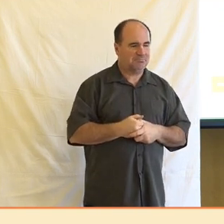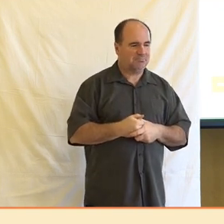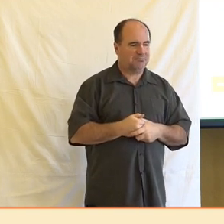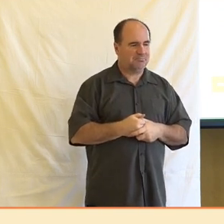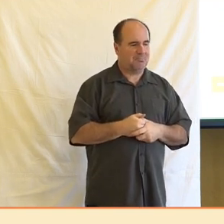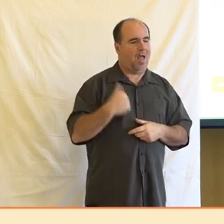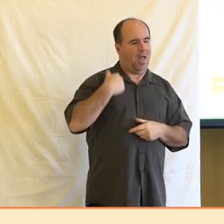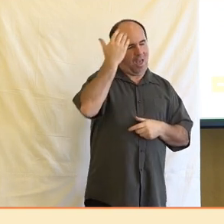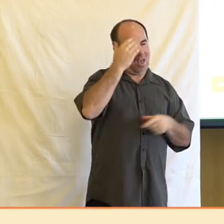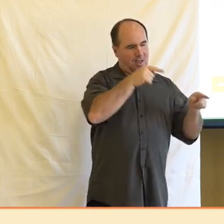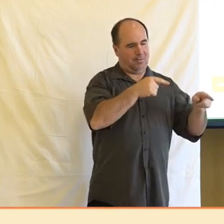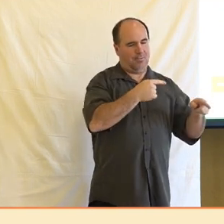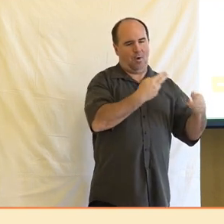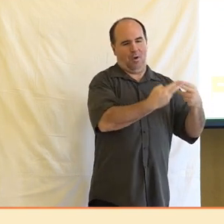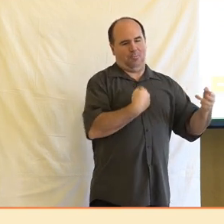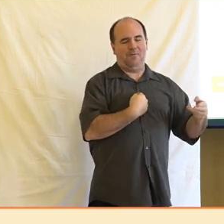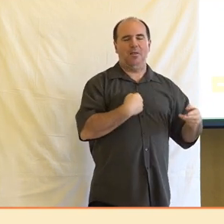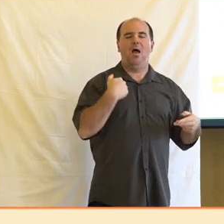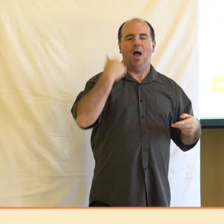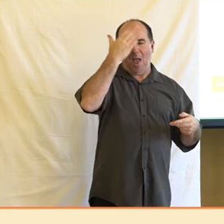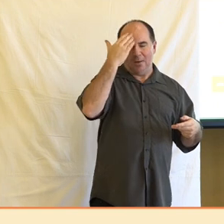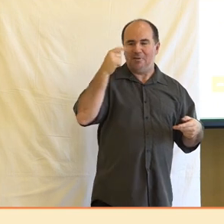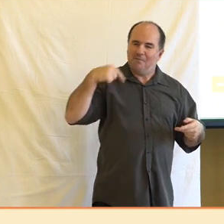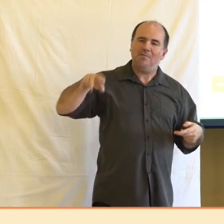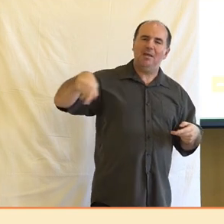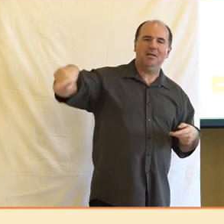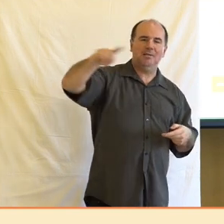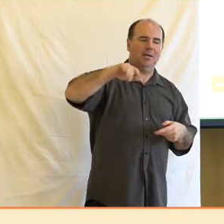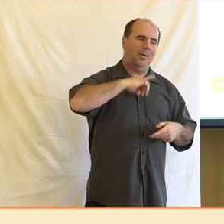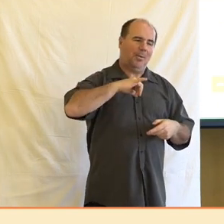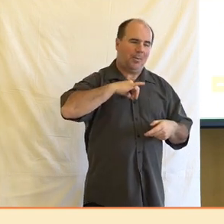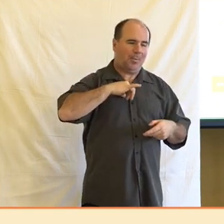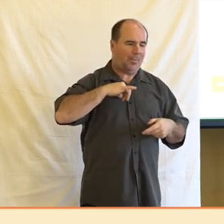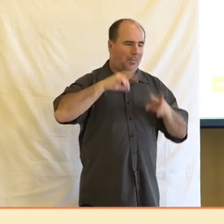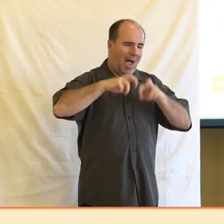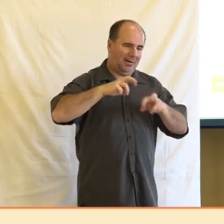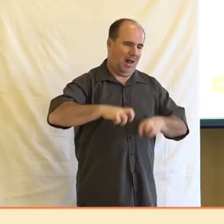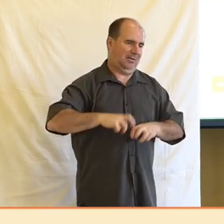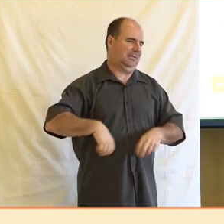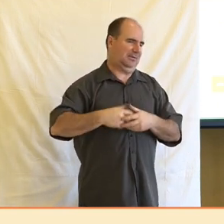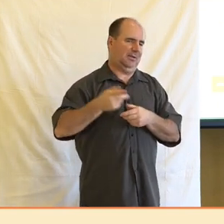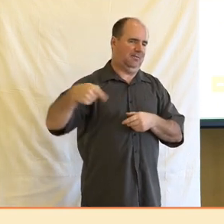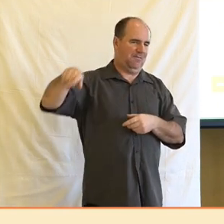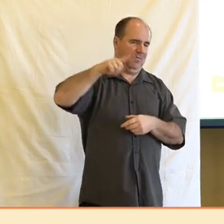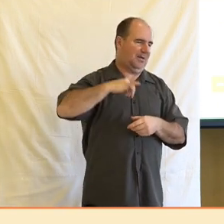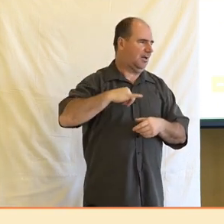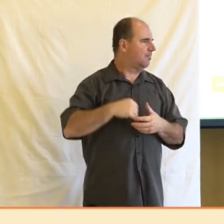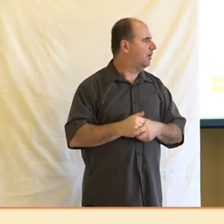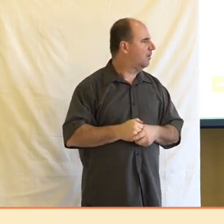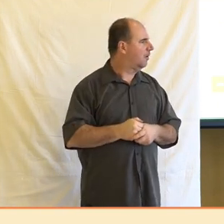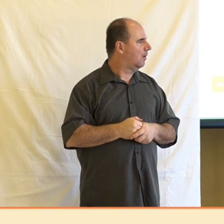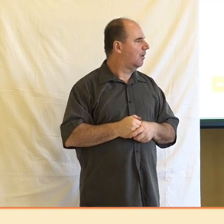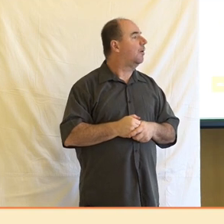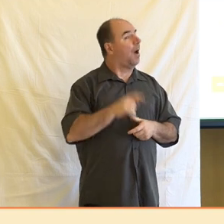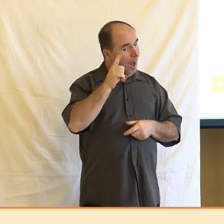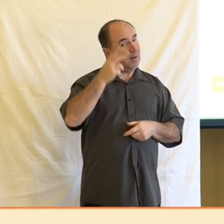zajímá více o denní zprávy, než o analýzu dlouhodobých trendů. Na druhou stranu jim přiznává to, že se zajímají